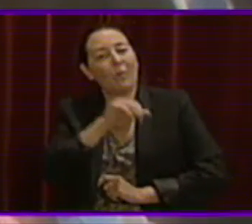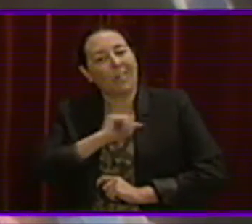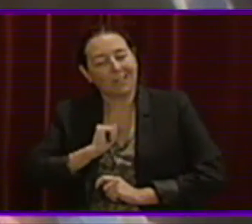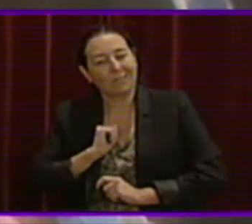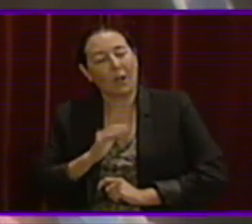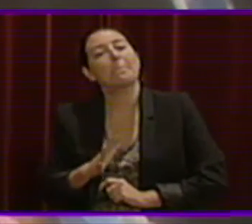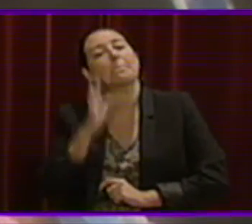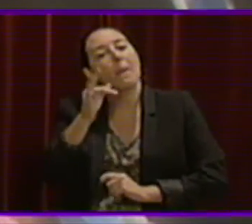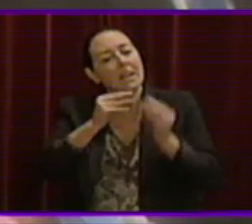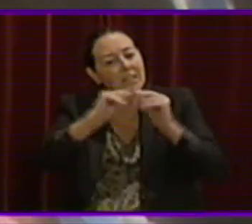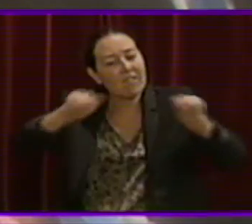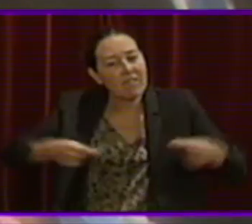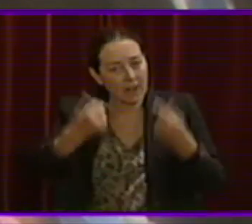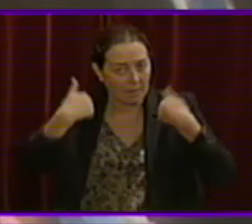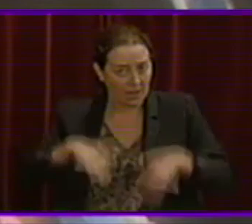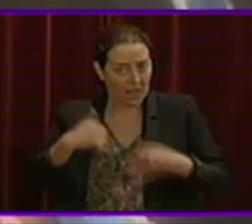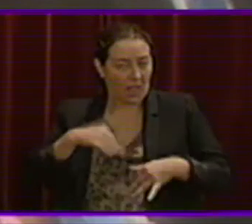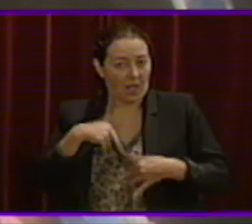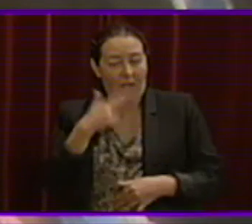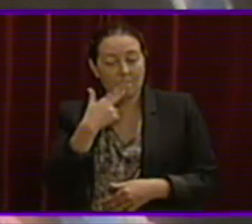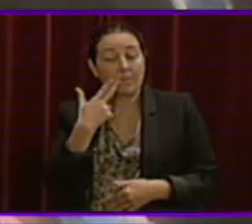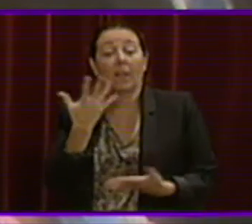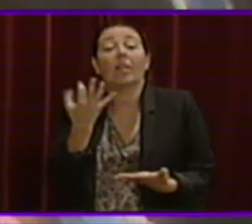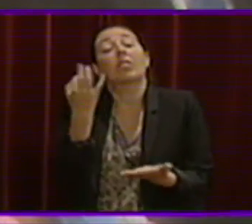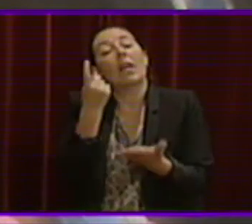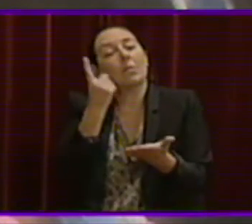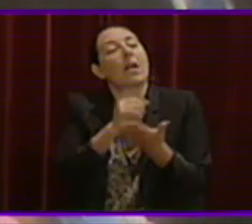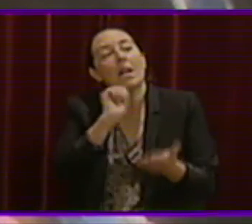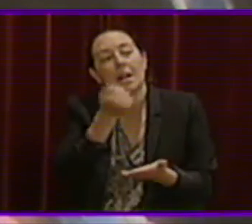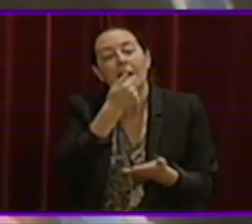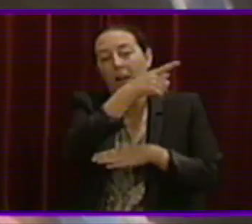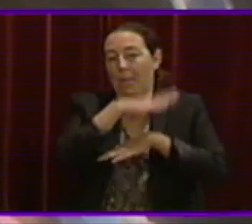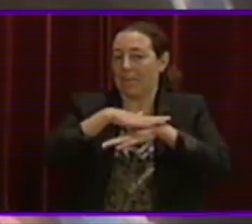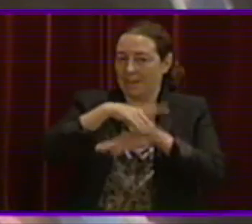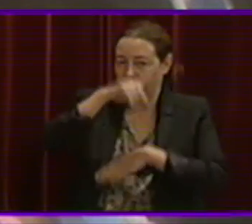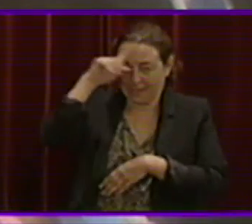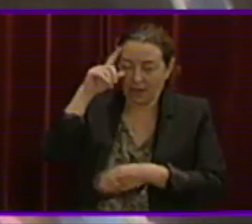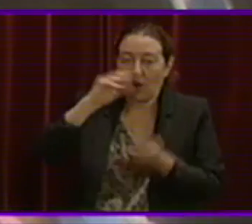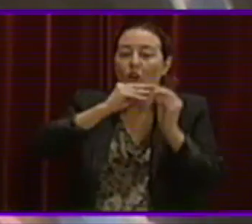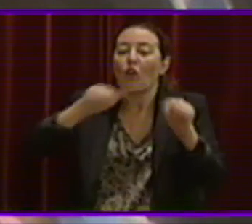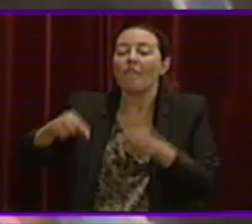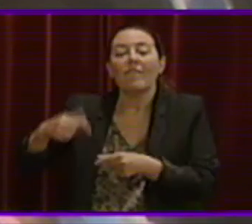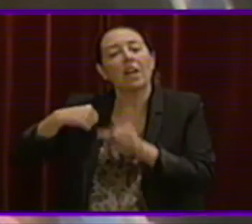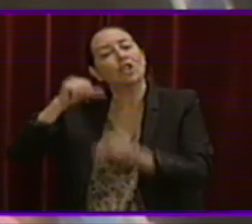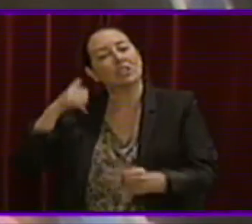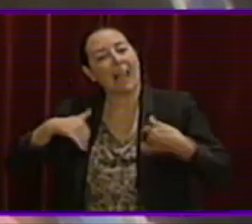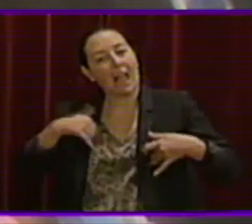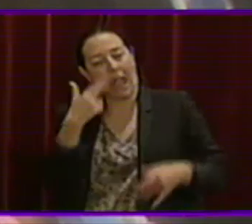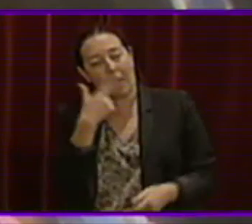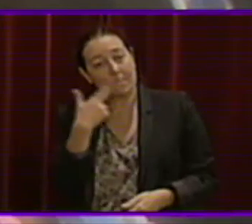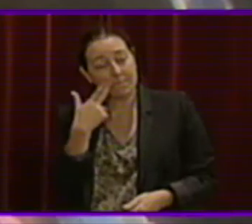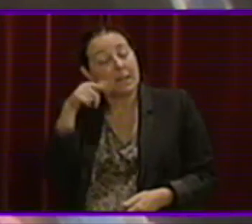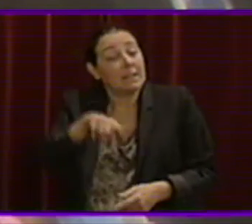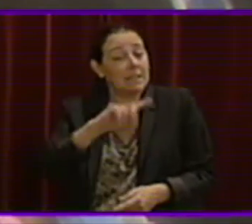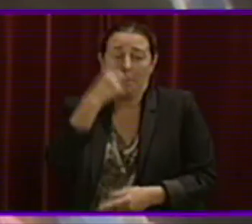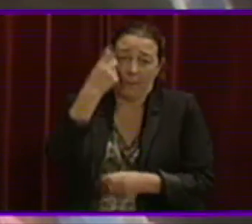a més a més, teníem signat per via de convenis. L'únic que ha que fer és reclamar dels ministeris compliment de convenis escrits i específics. i, per tant, aquesta